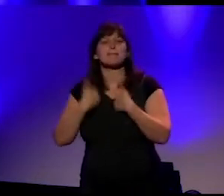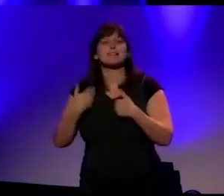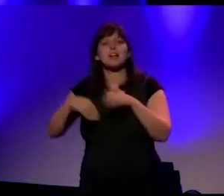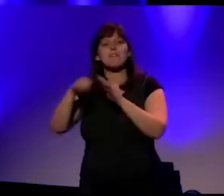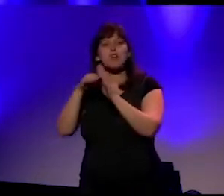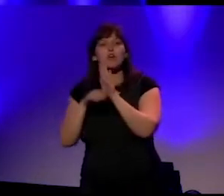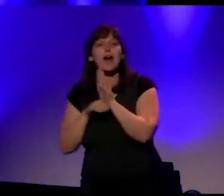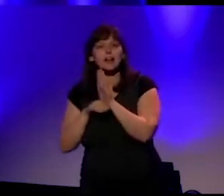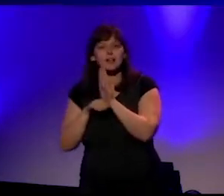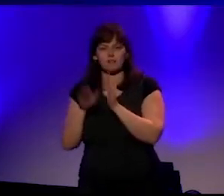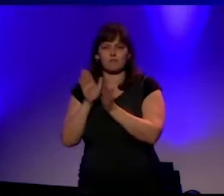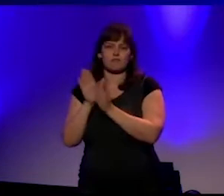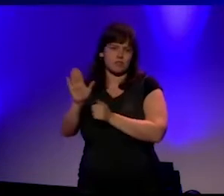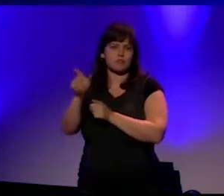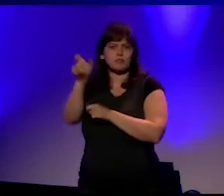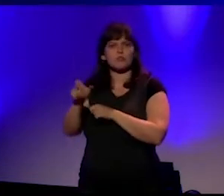Gomikawa.